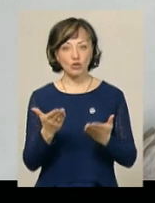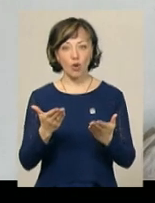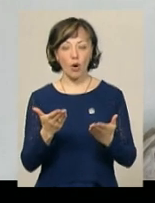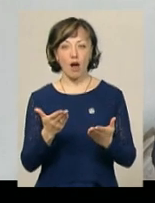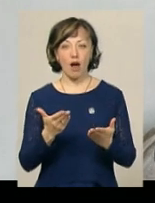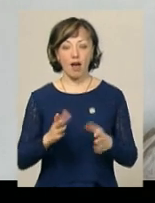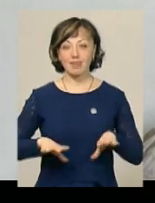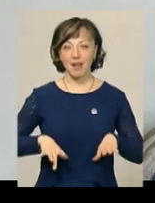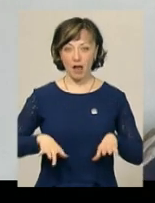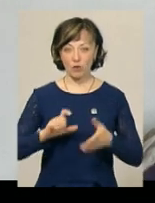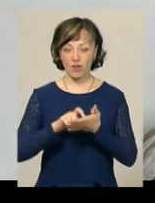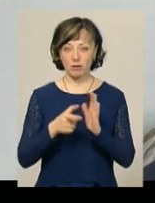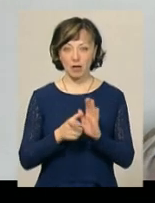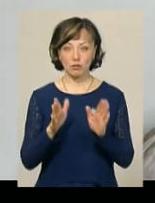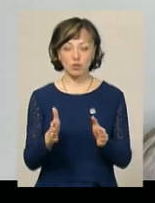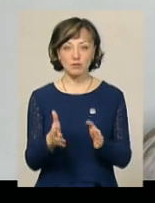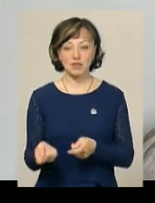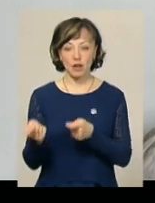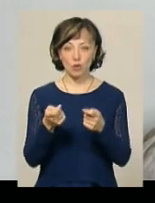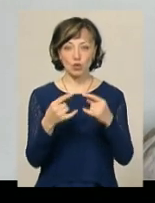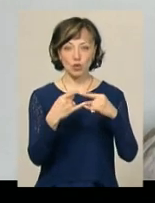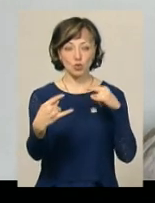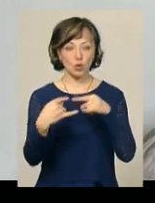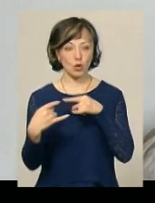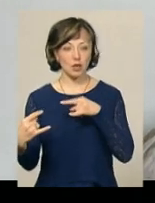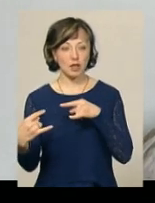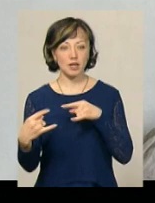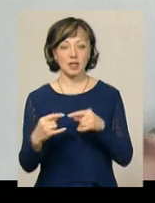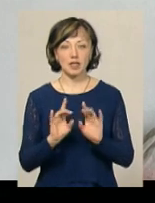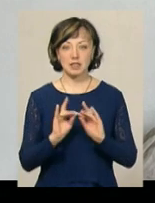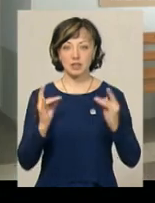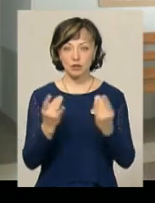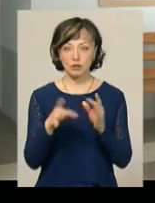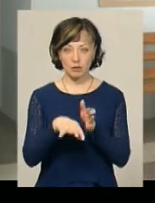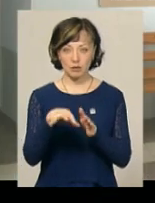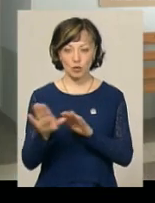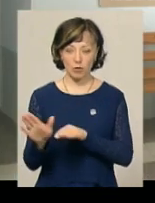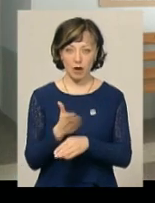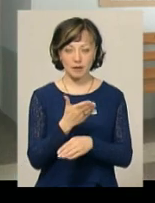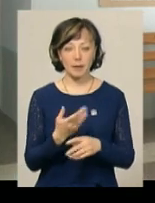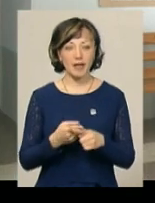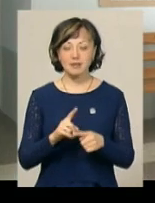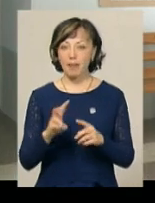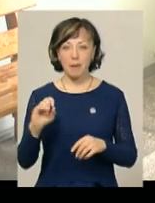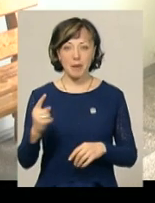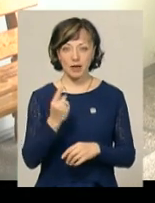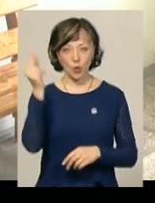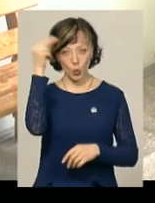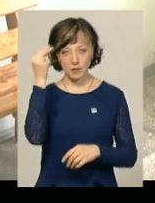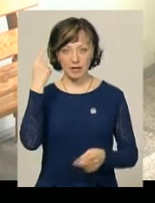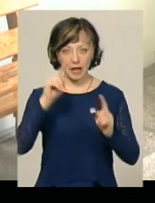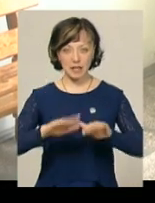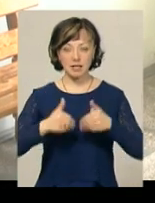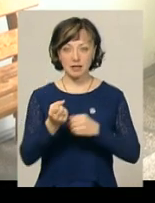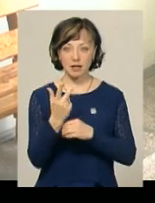тренінгова, будемо заносити сюди столи, певні стільчики будуть забиратися. Це не перша учнівська ініціатива у 13-й